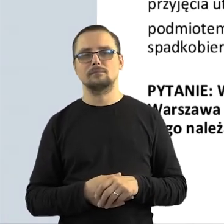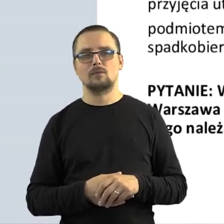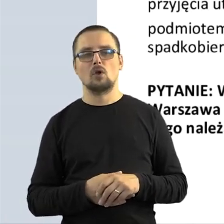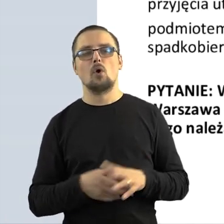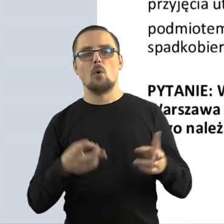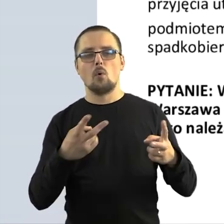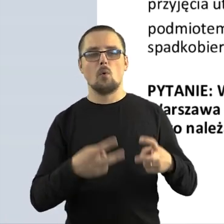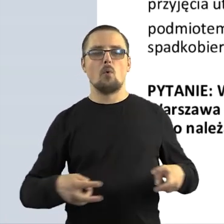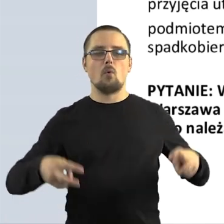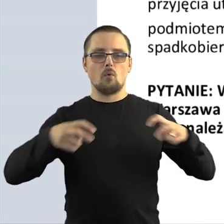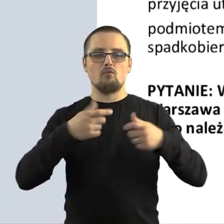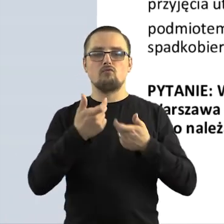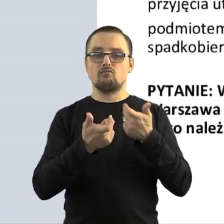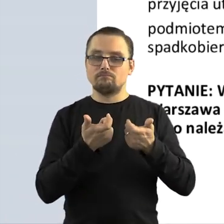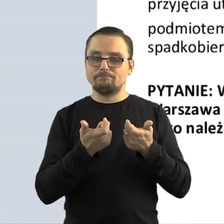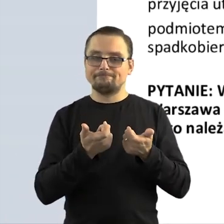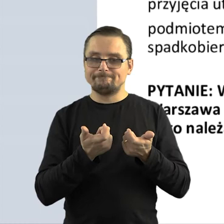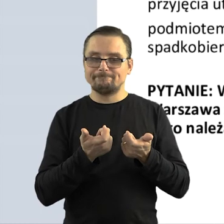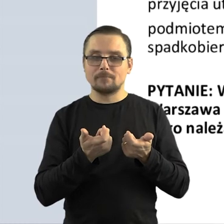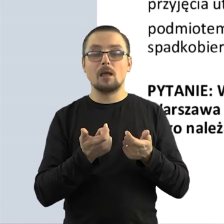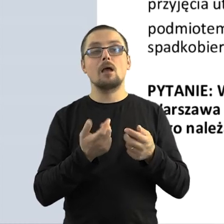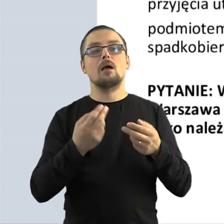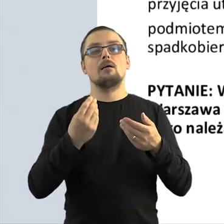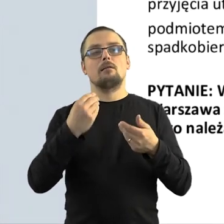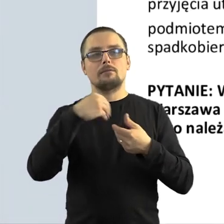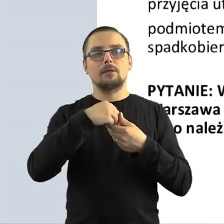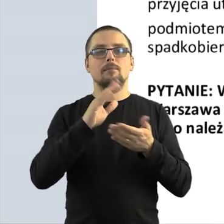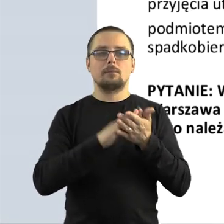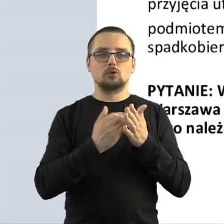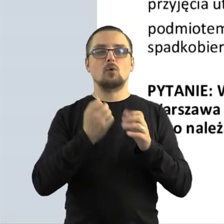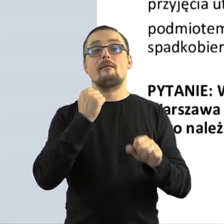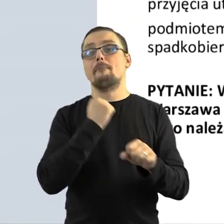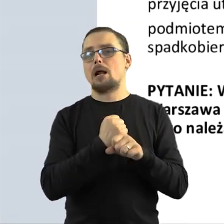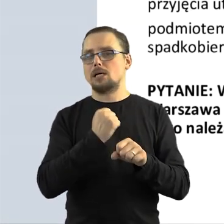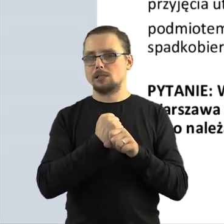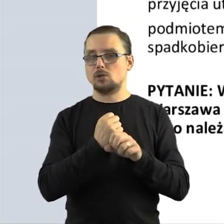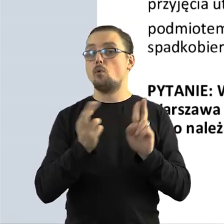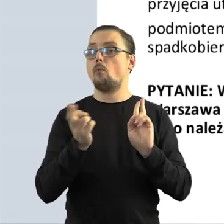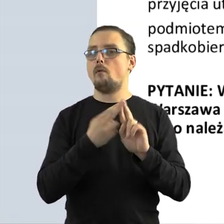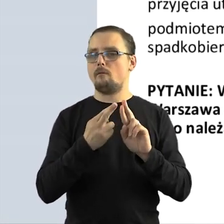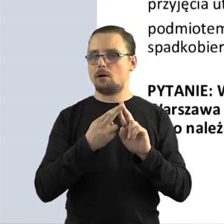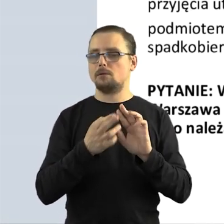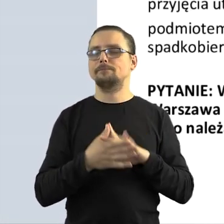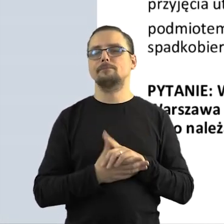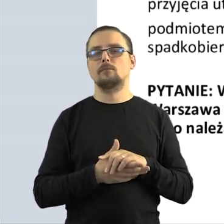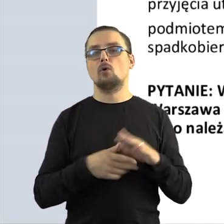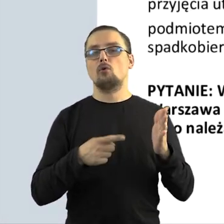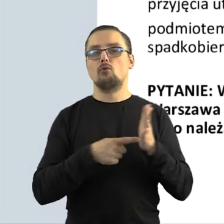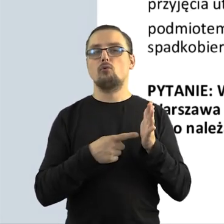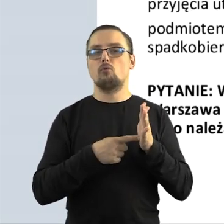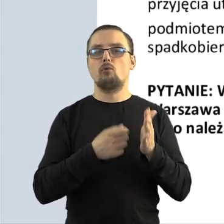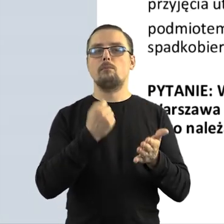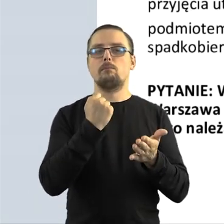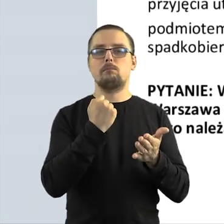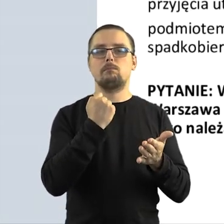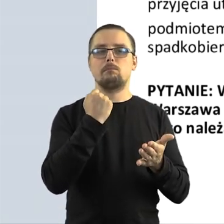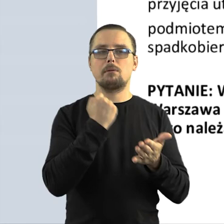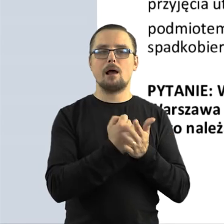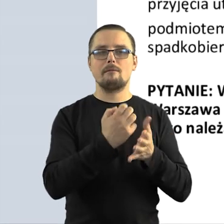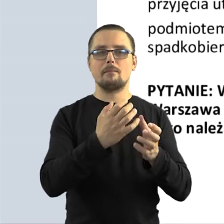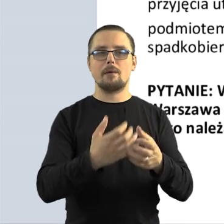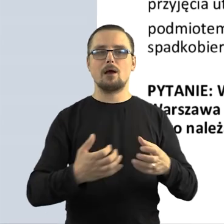zakładają właśnie, że w momencie powstania utworu w wyniku wykonywania umowy o pracę